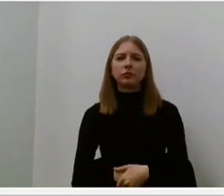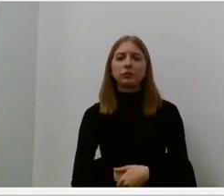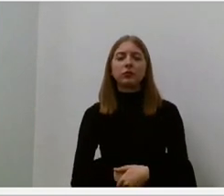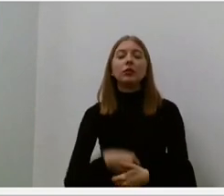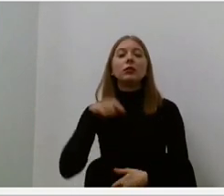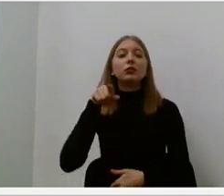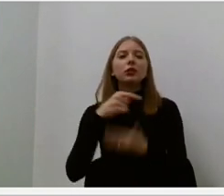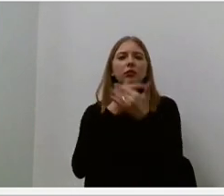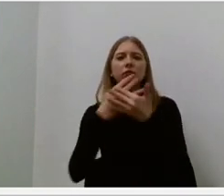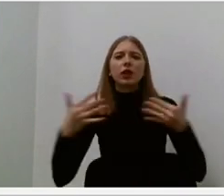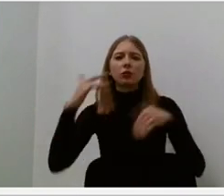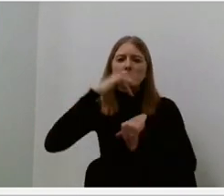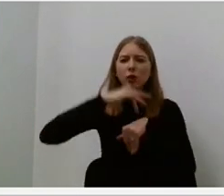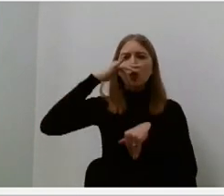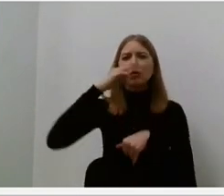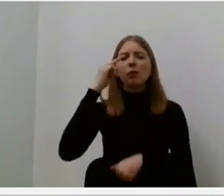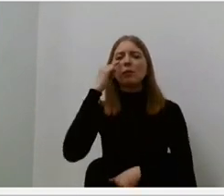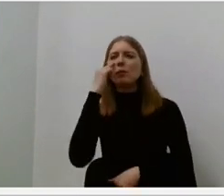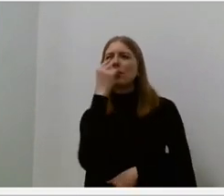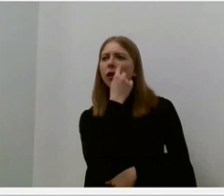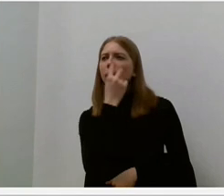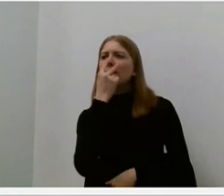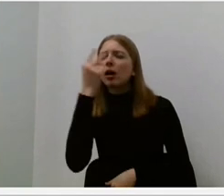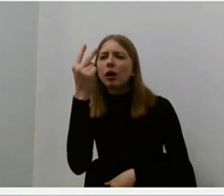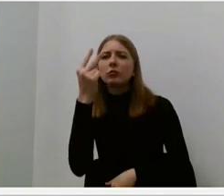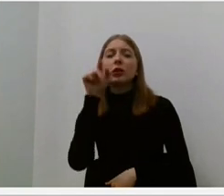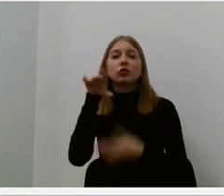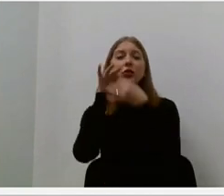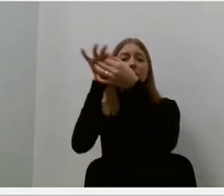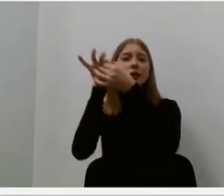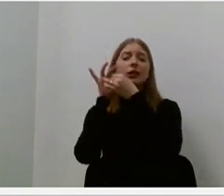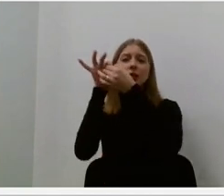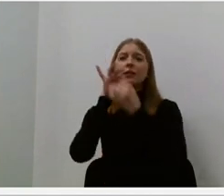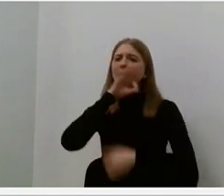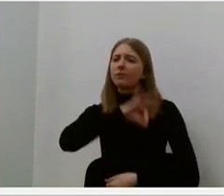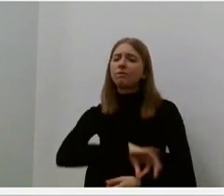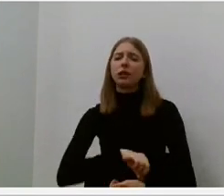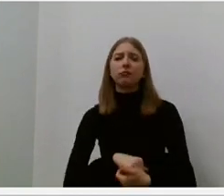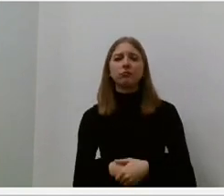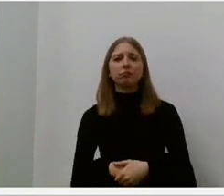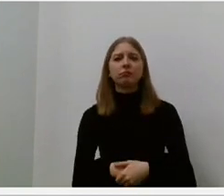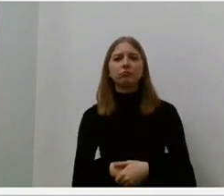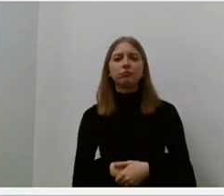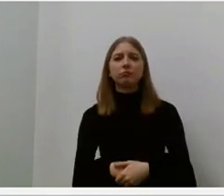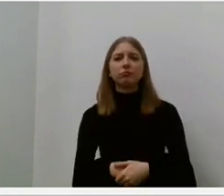jūtimų, reagėjimų, intuityvau žinojimo tokie ryšiai išėina toliu už kasdieninio gyvenimo rėmų.